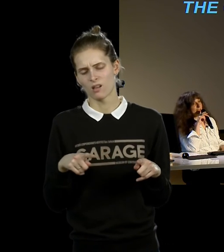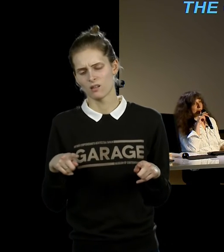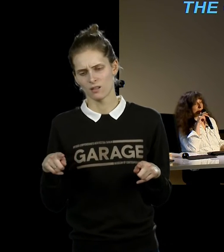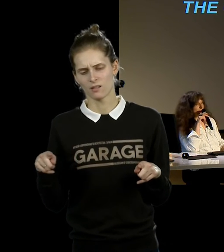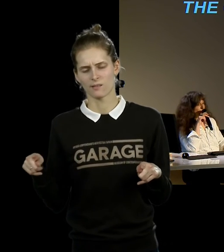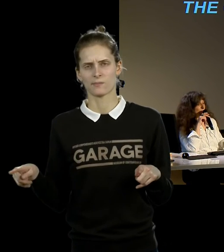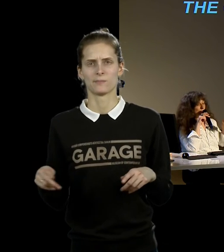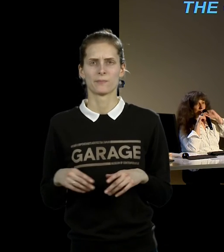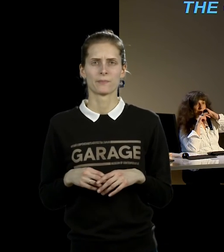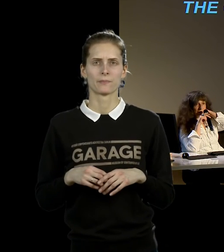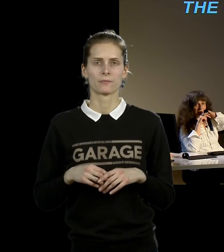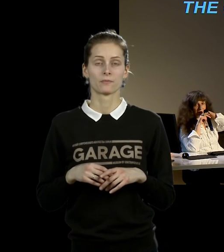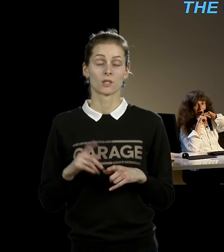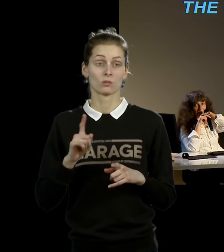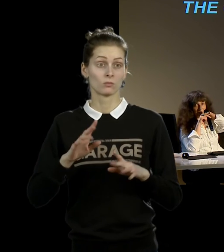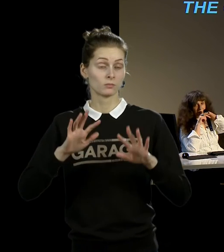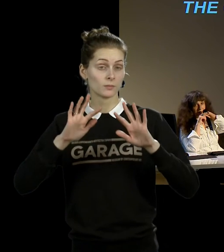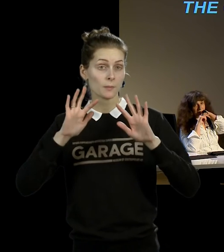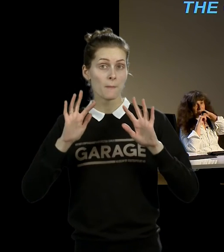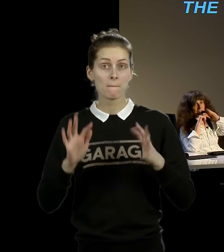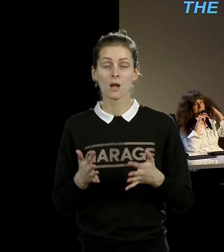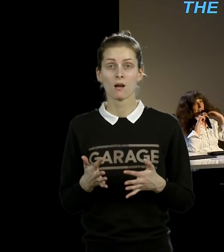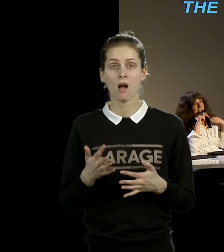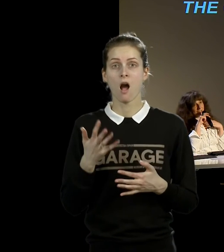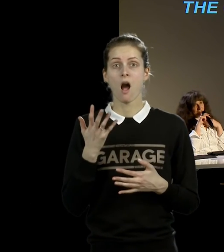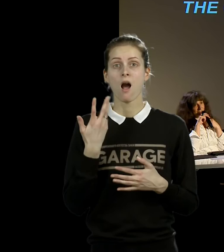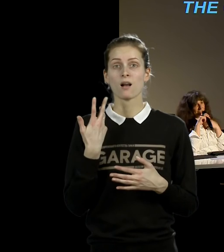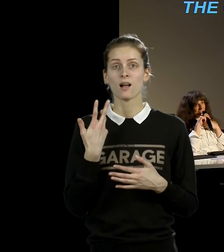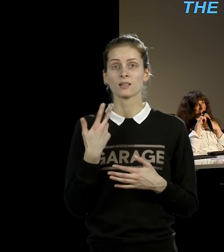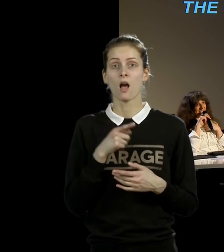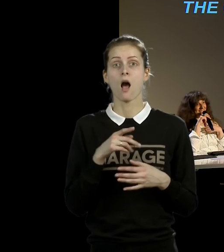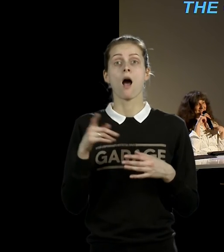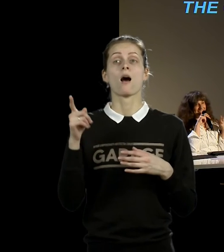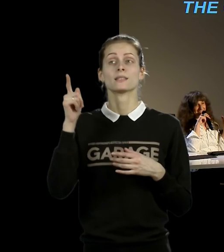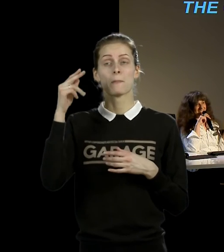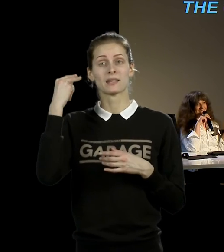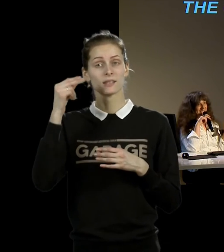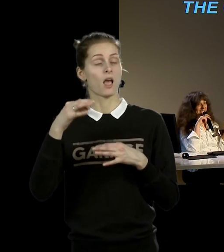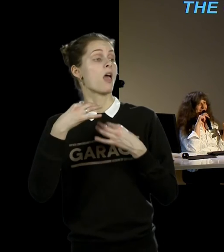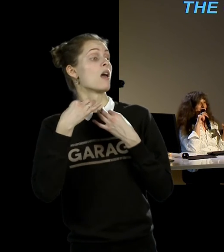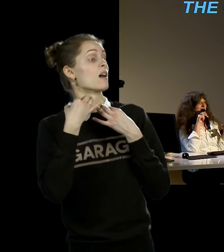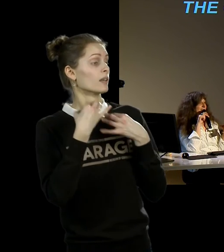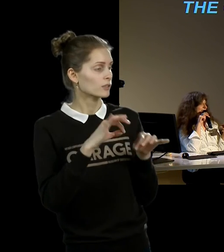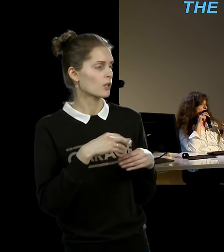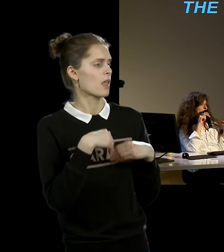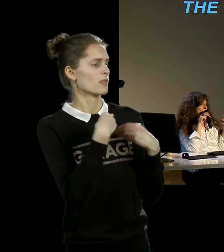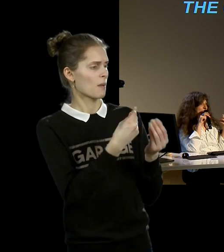И по иронии судьбы, именно в тот момент, когда им наконец дали это разрешение и дали эти визы,